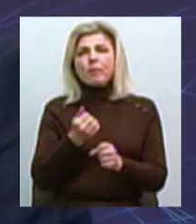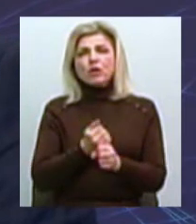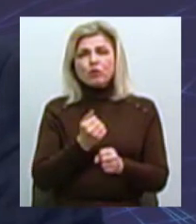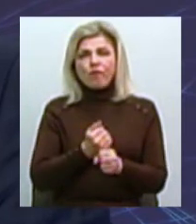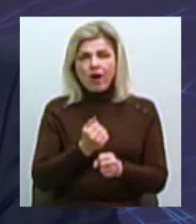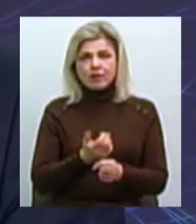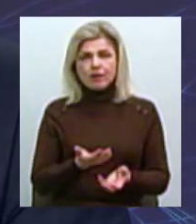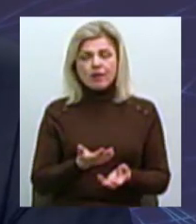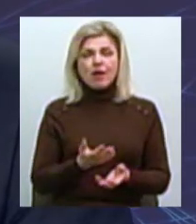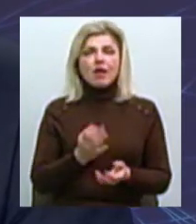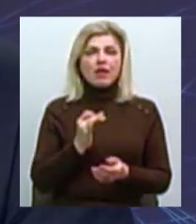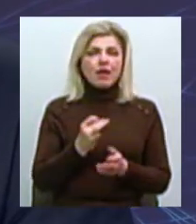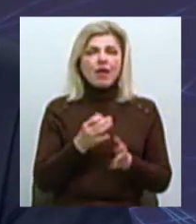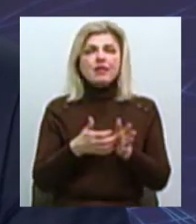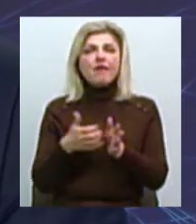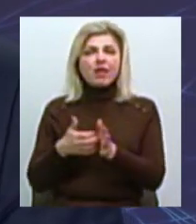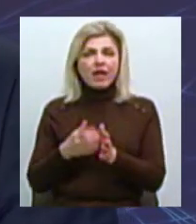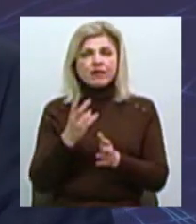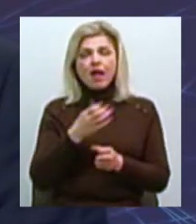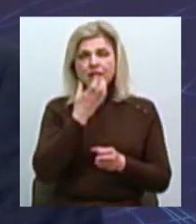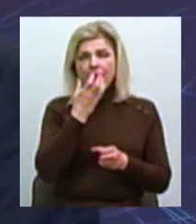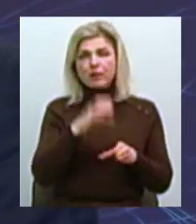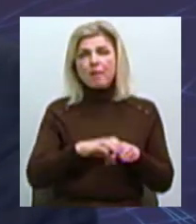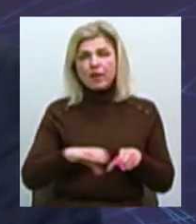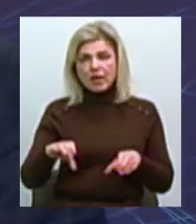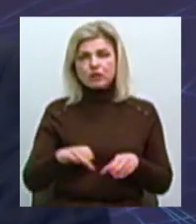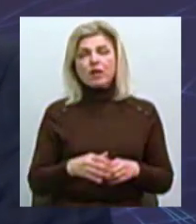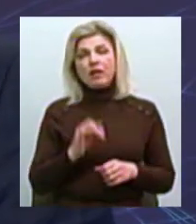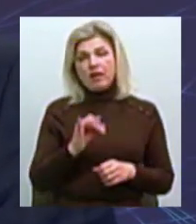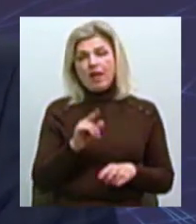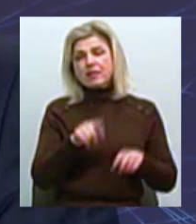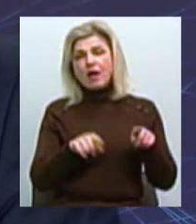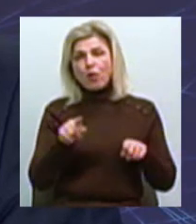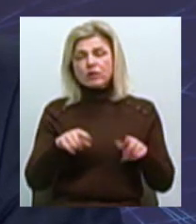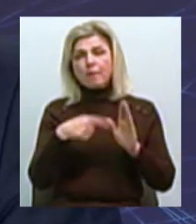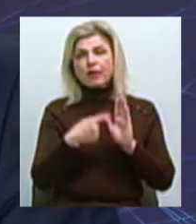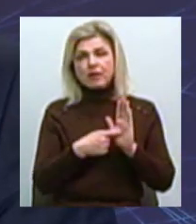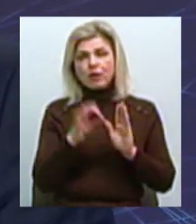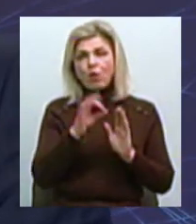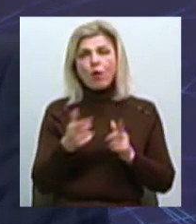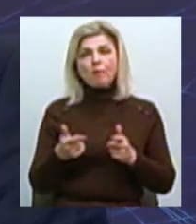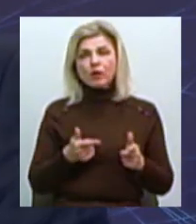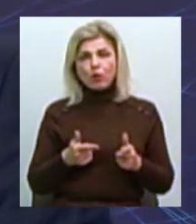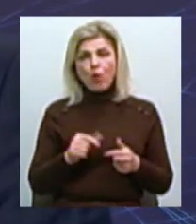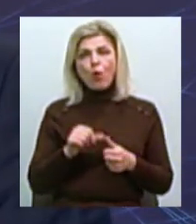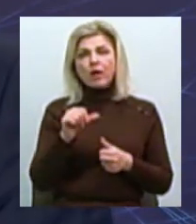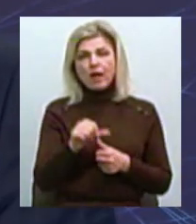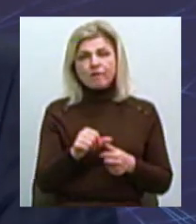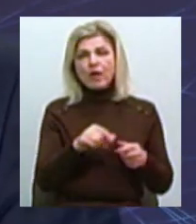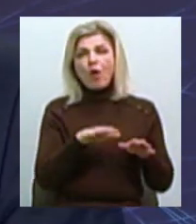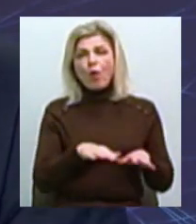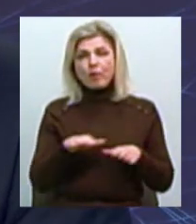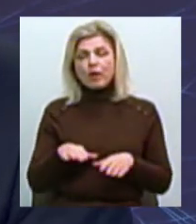як деяких дефектів на тепломережах Про які ми вже сьогодні з вами казали І деякі питання щодо підготовки окремих об'єктів